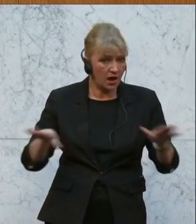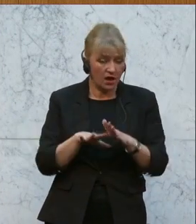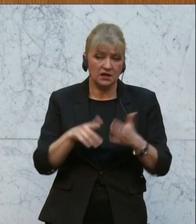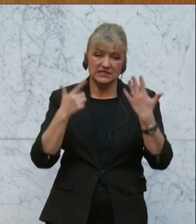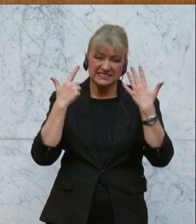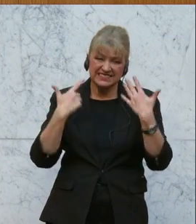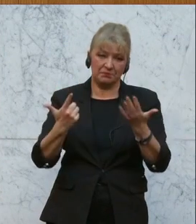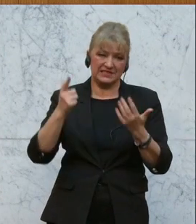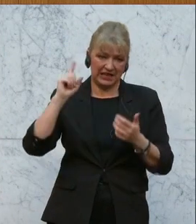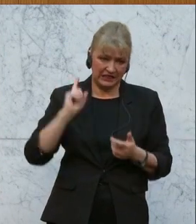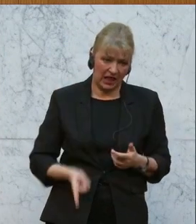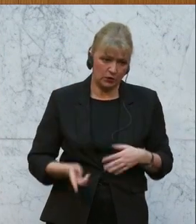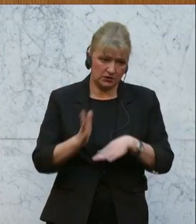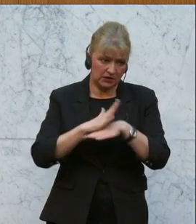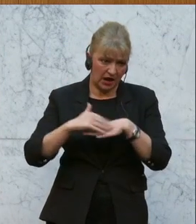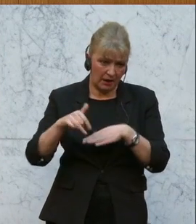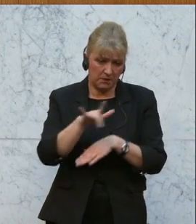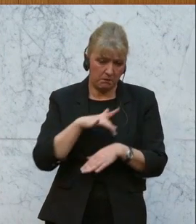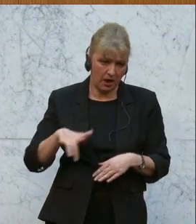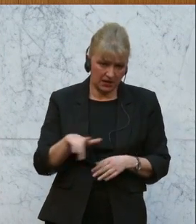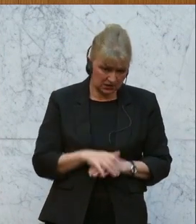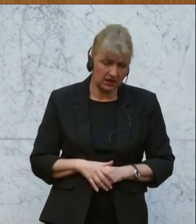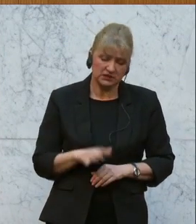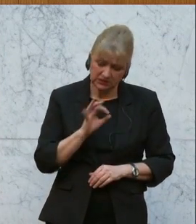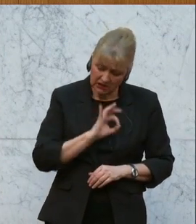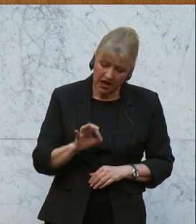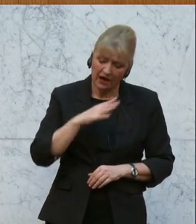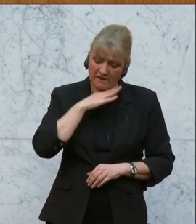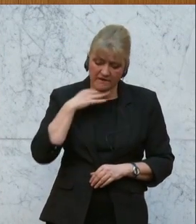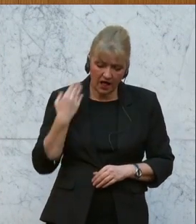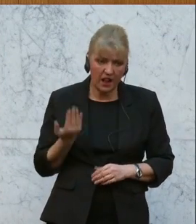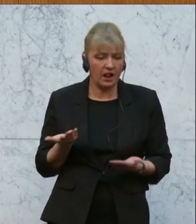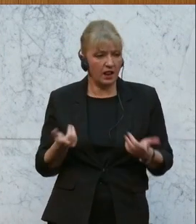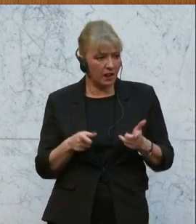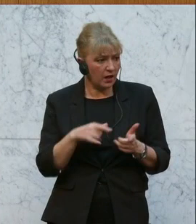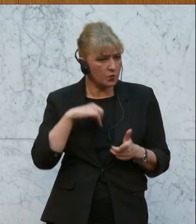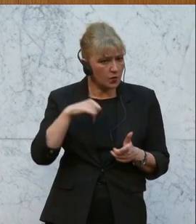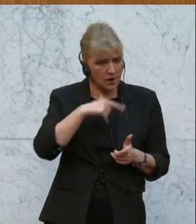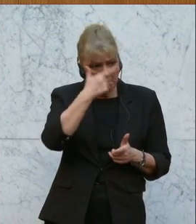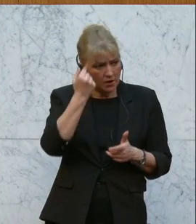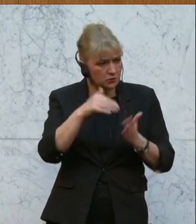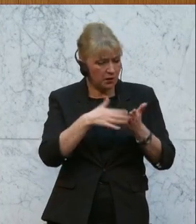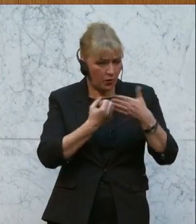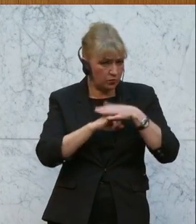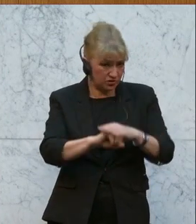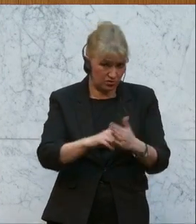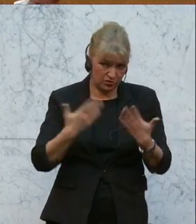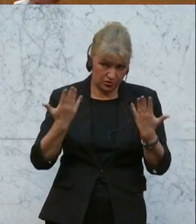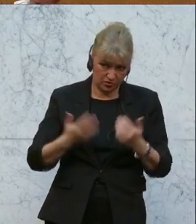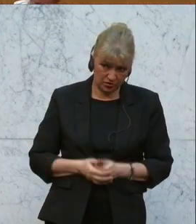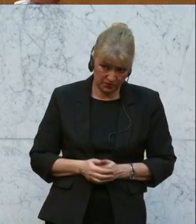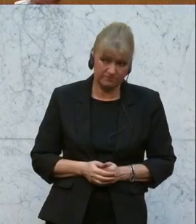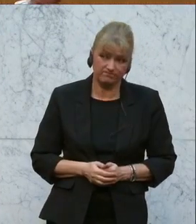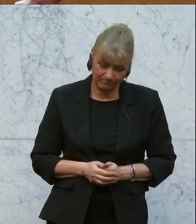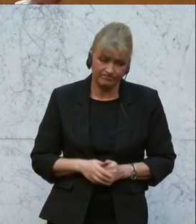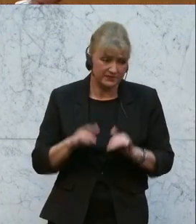Therapieplätze. Das ist eine unglaublich große Lücke, wenn es darum geht, junge Menschen auch zu unterstützen. Und es ist Zeit,